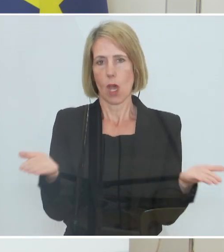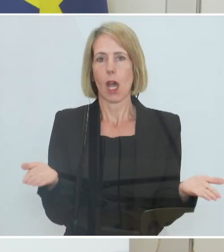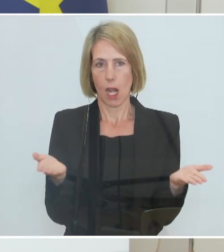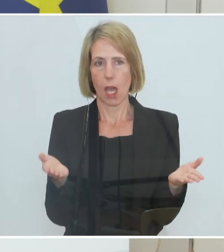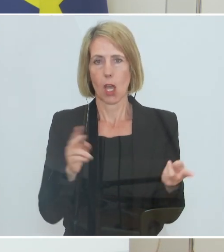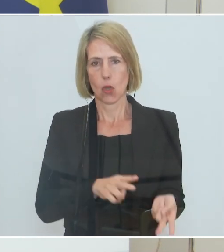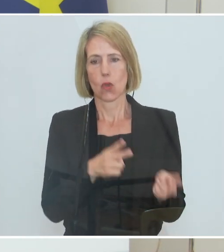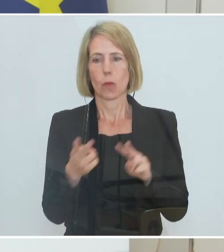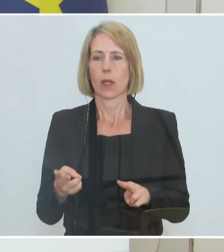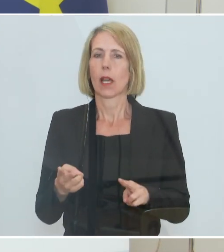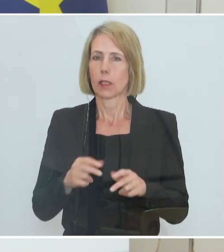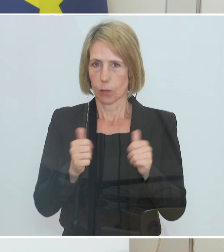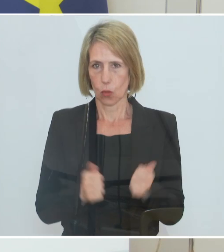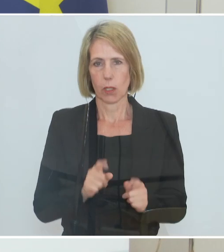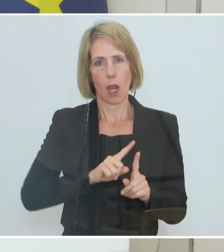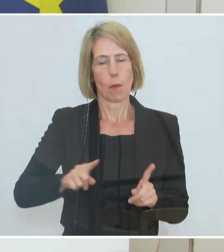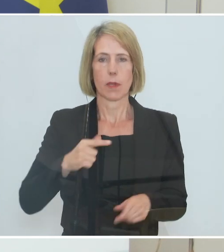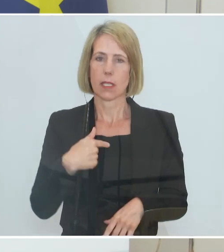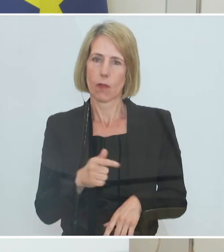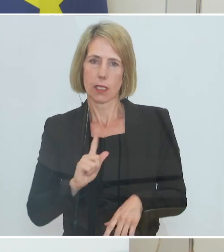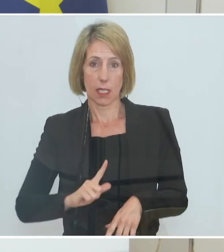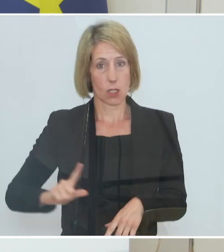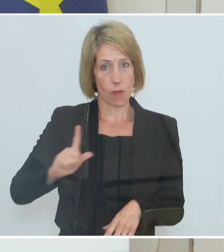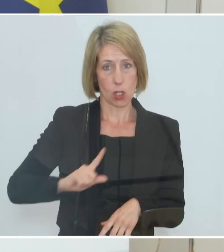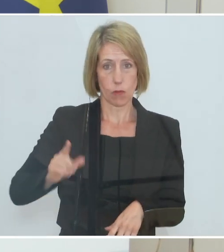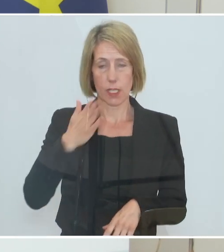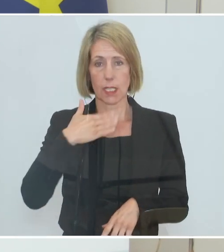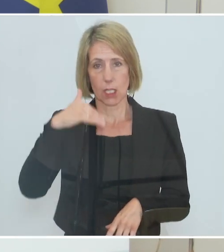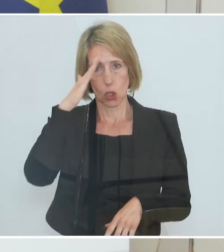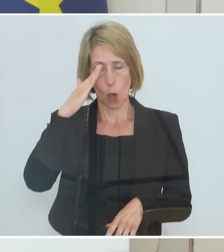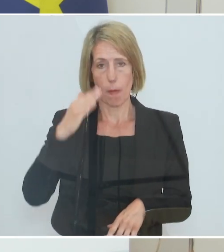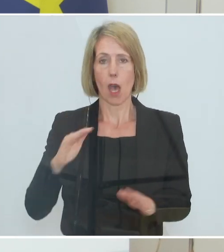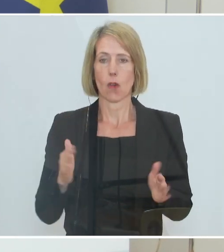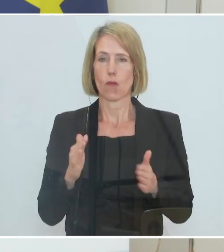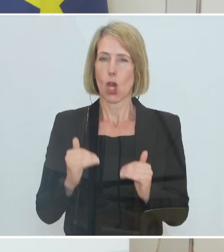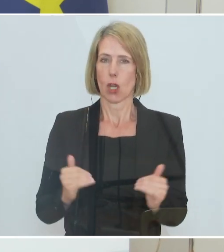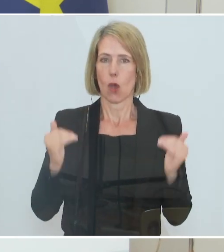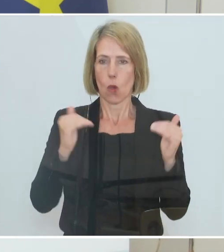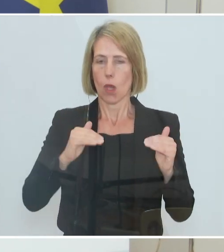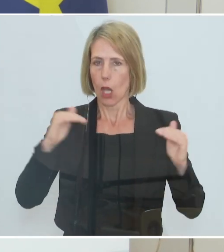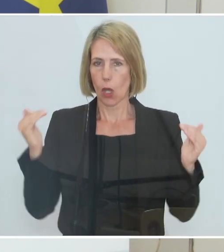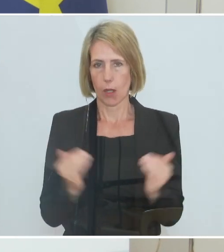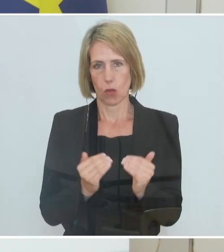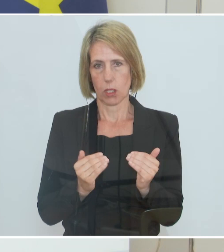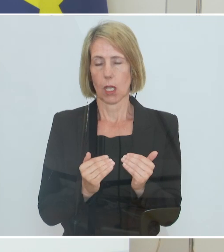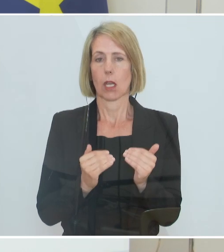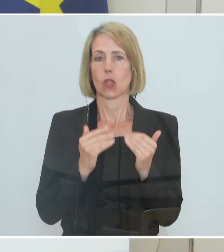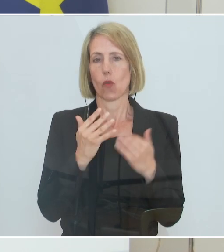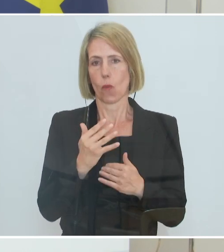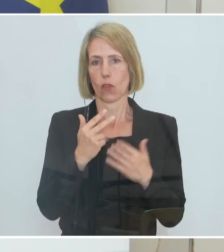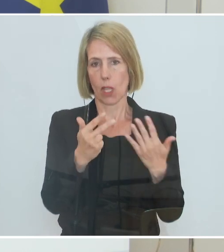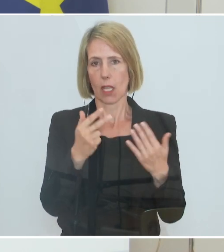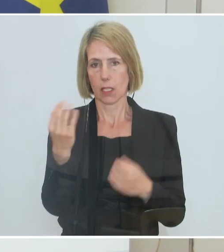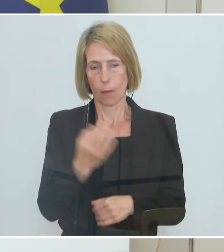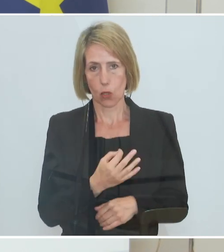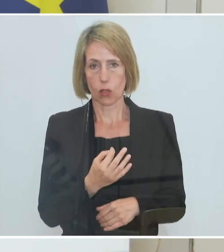Sommer 2022 mit reduzierter Förderhöhe. Die Förderhöhe ist dort 85 Prozent und es gibt